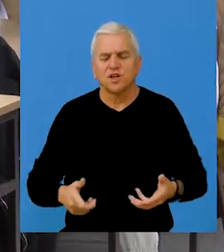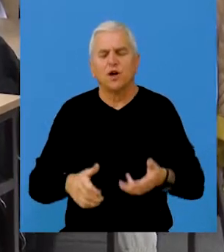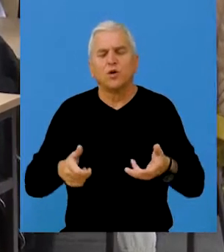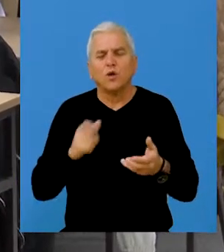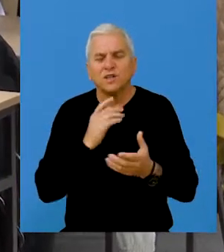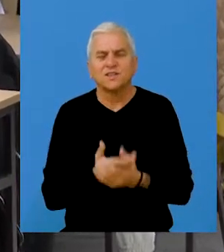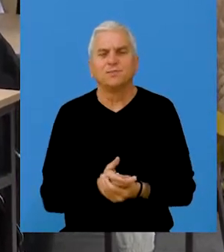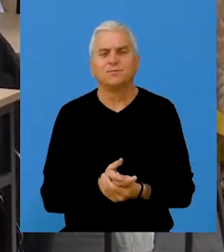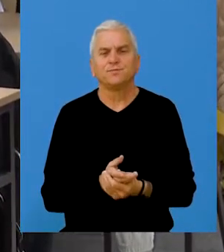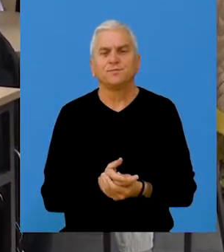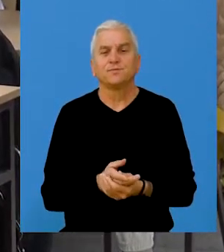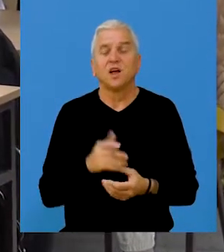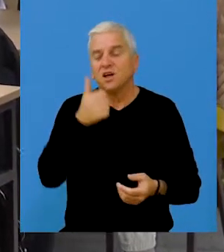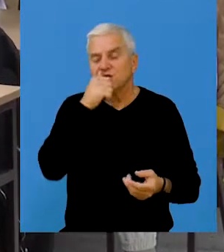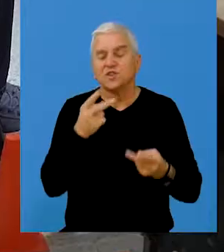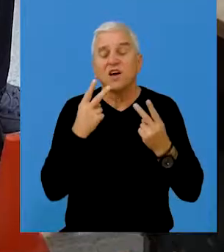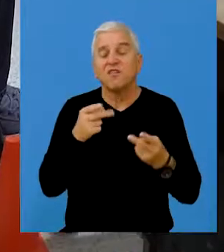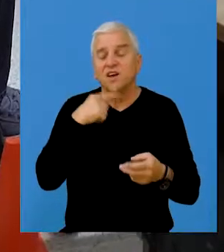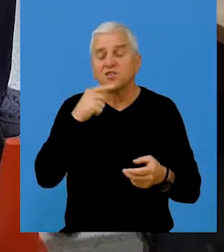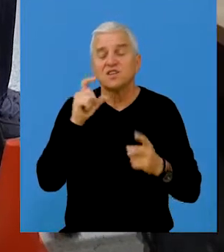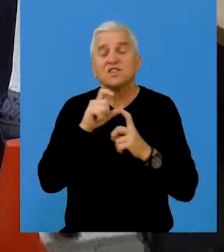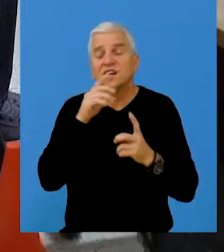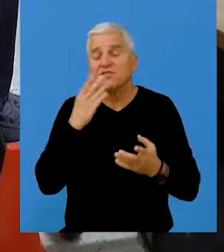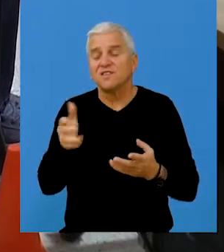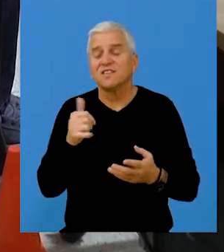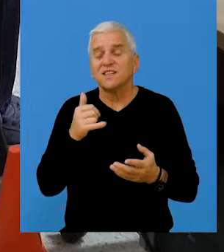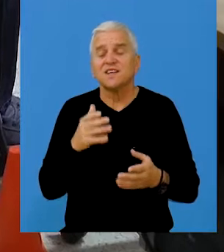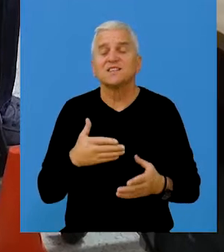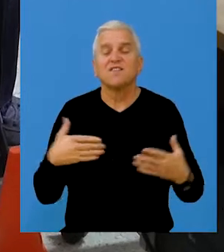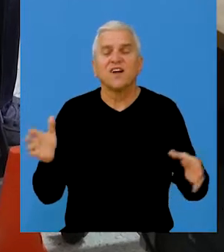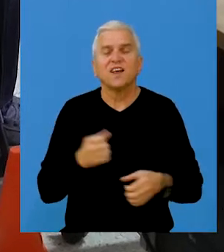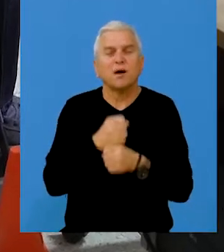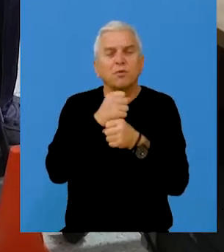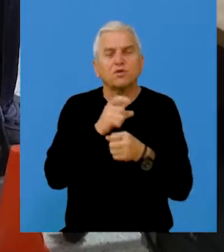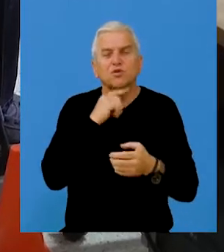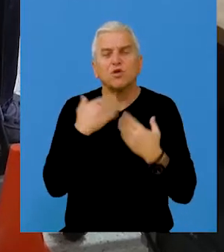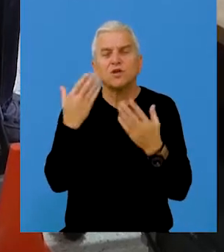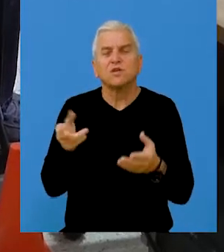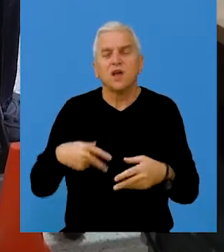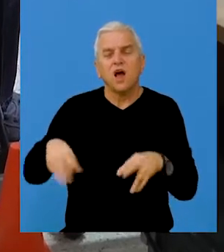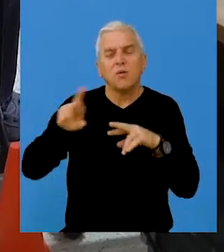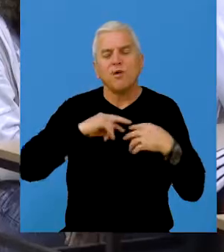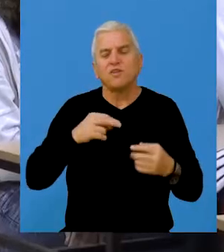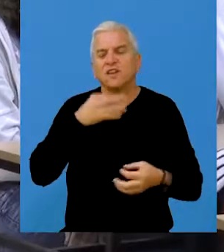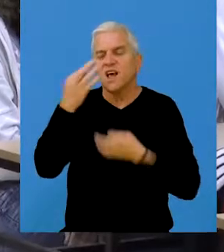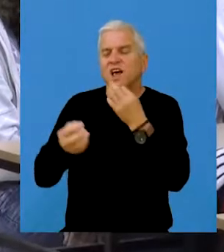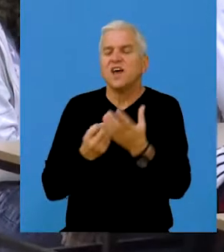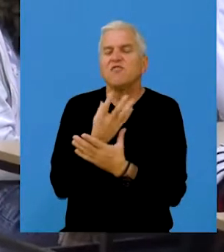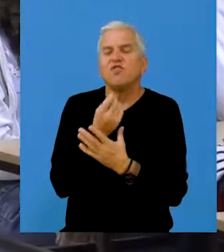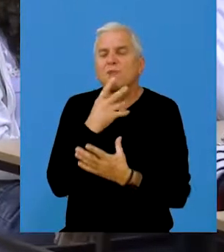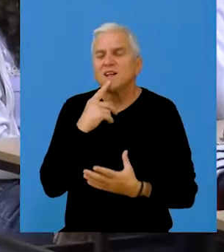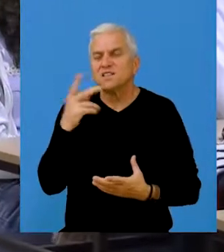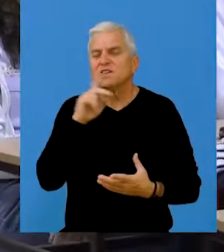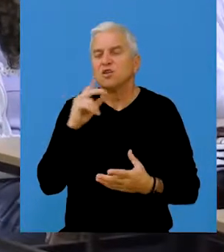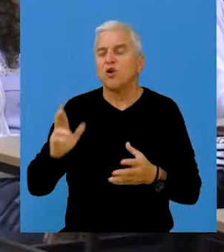prinuđeni da koriste invalidska kulica. Ono što napominje Savić jeste značajna podrška koju im pružaju povratne informacije